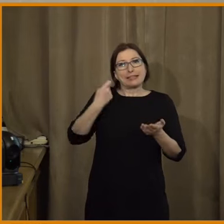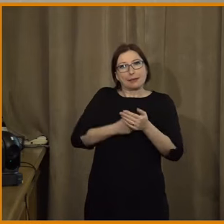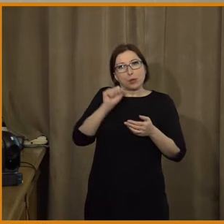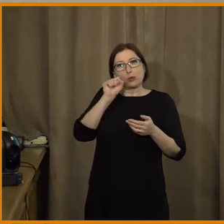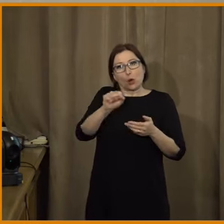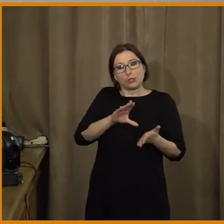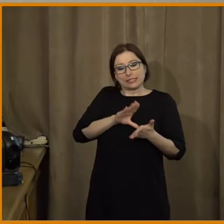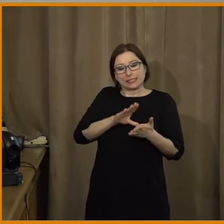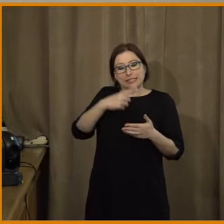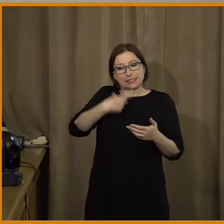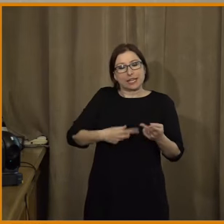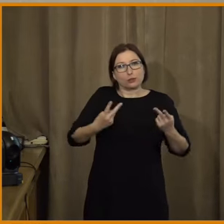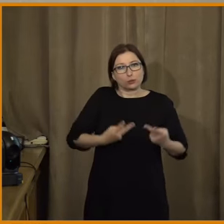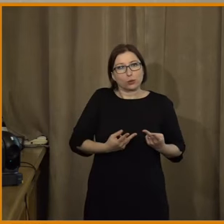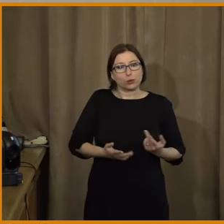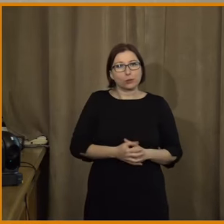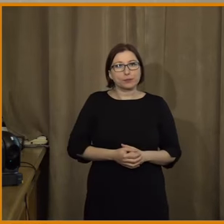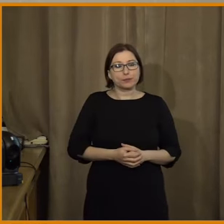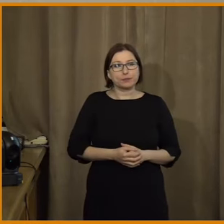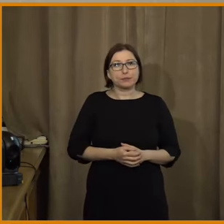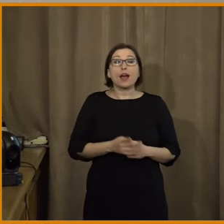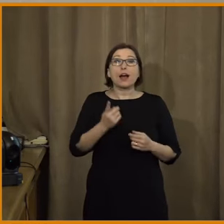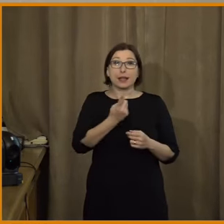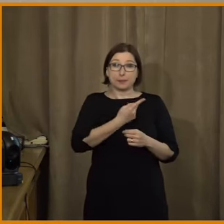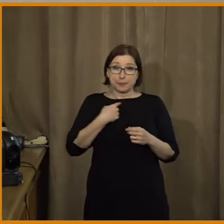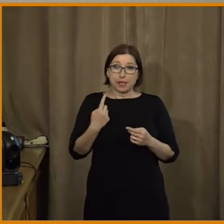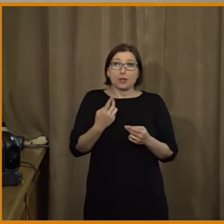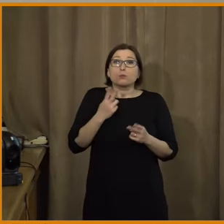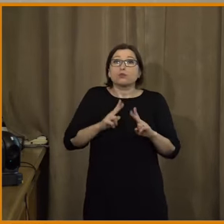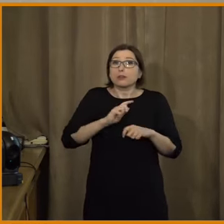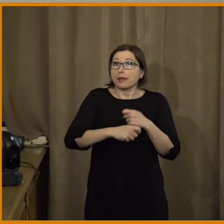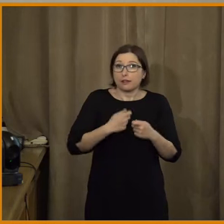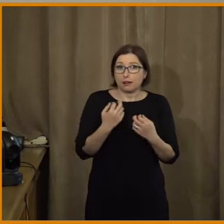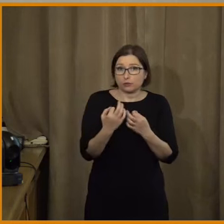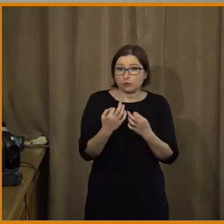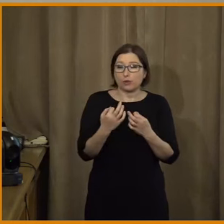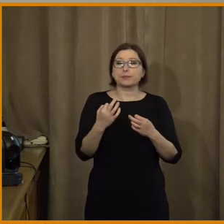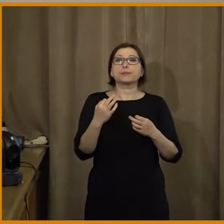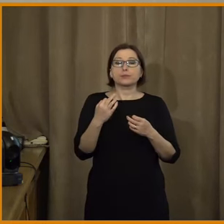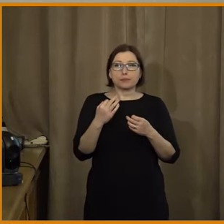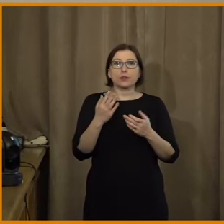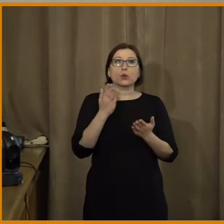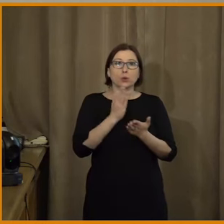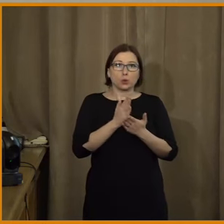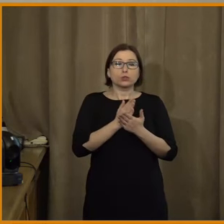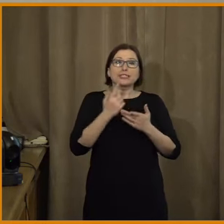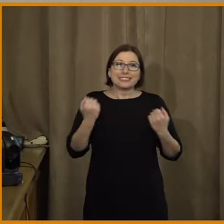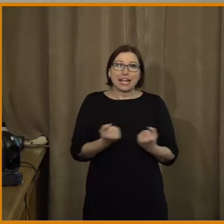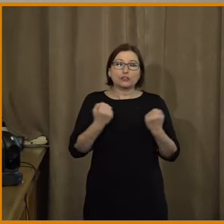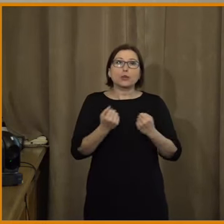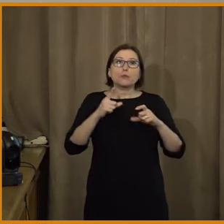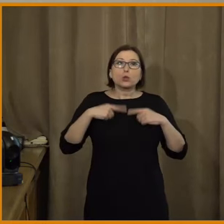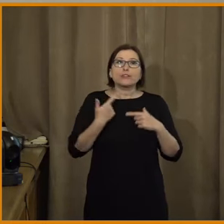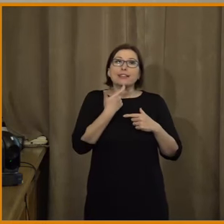No, takže co s tím my můžeme potom dělat, je, že se snažíme